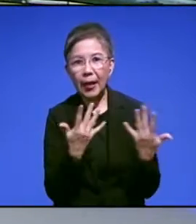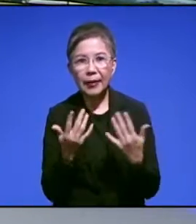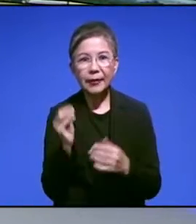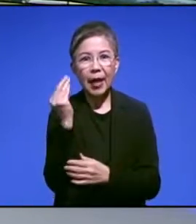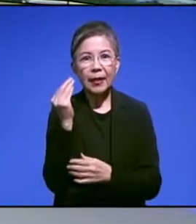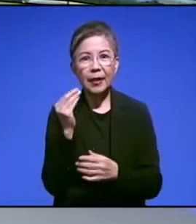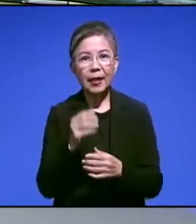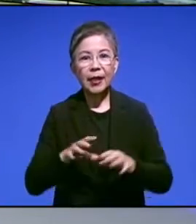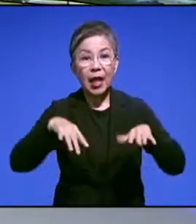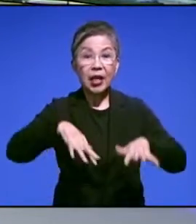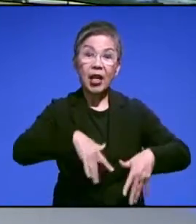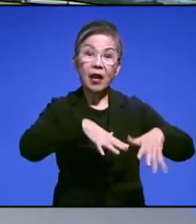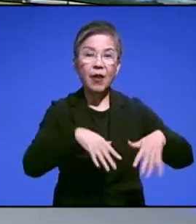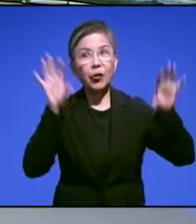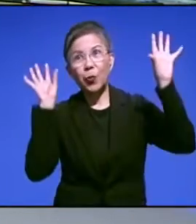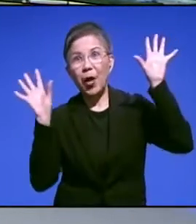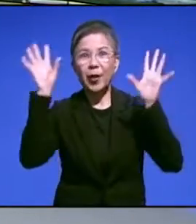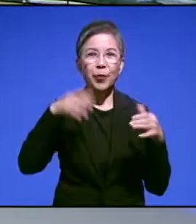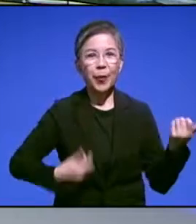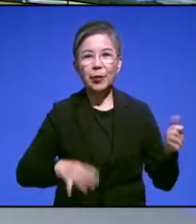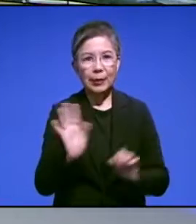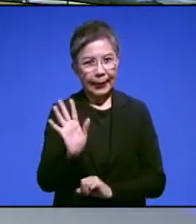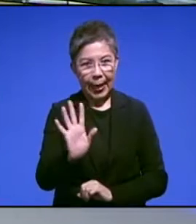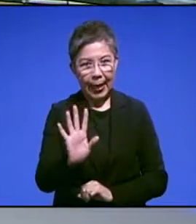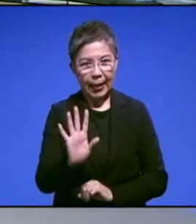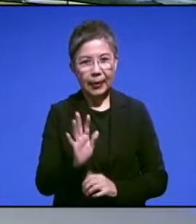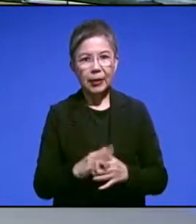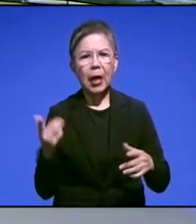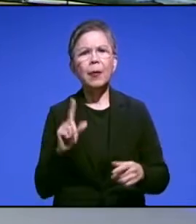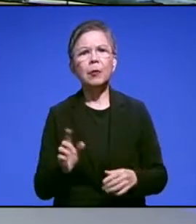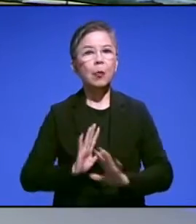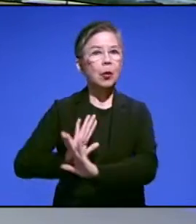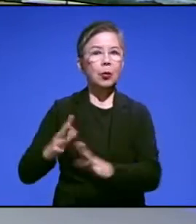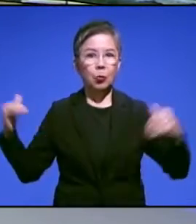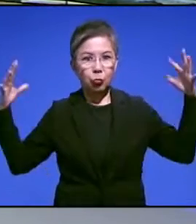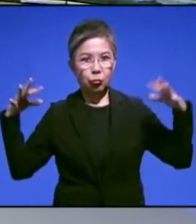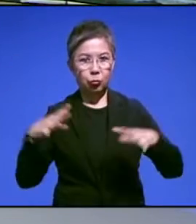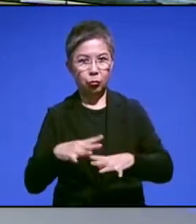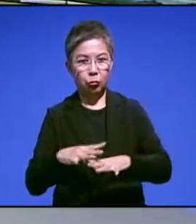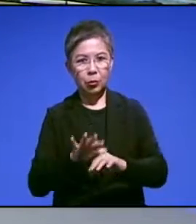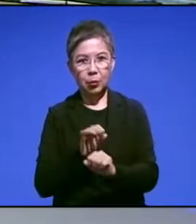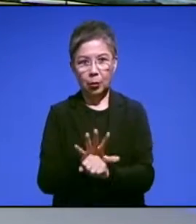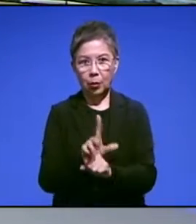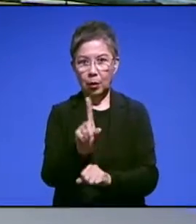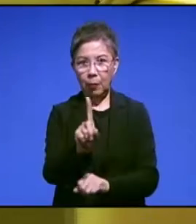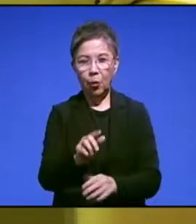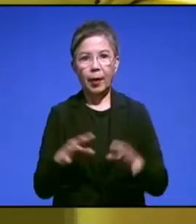dengan karnaval ataupun festival musik yang bisa menarik kerumunan masa karena pandemi COVID-19.